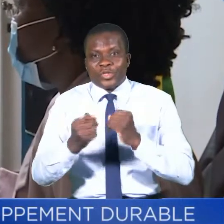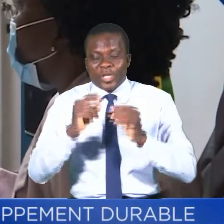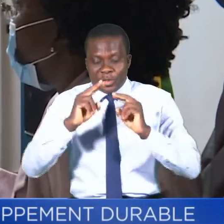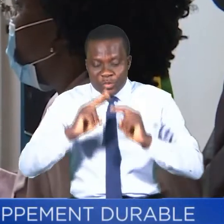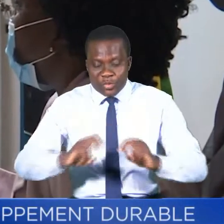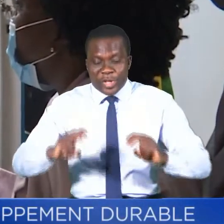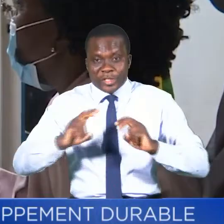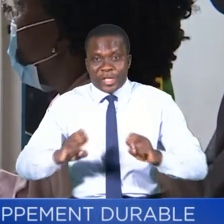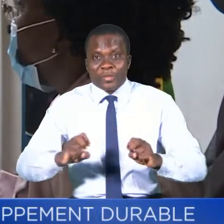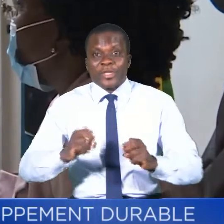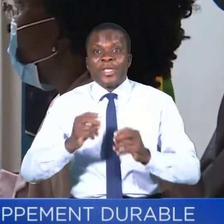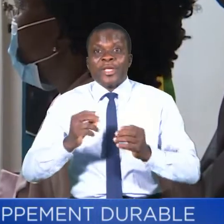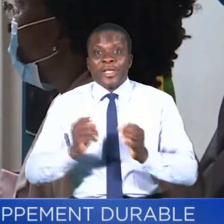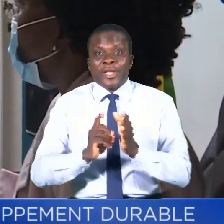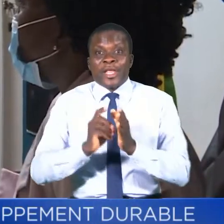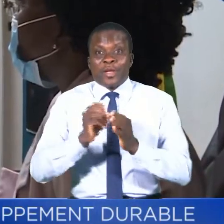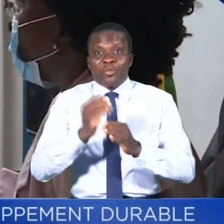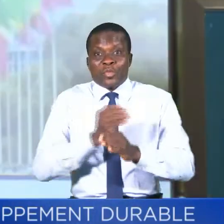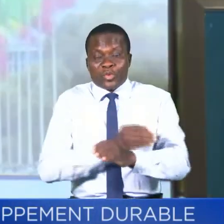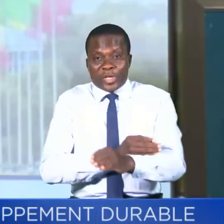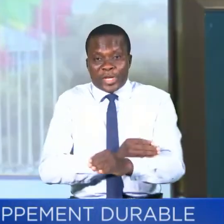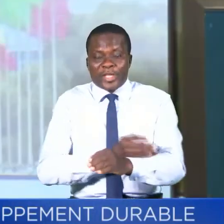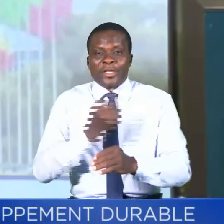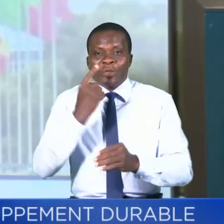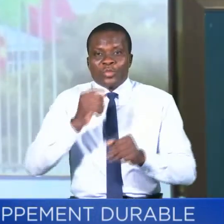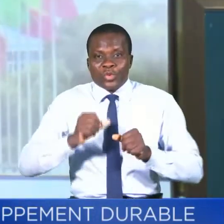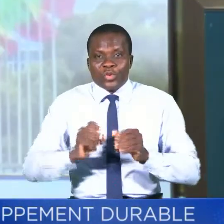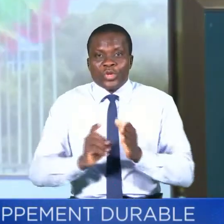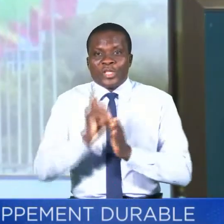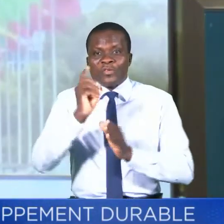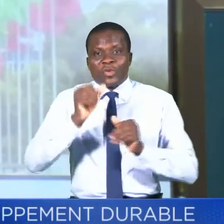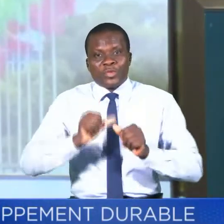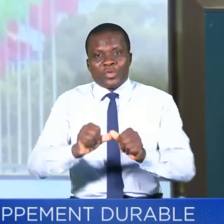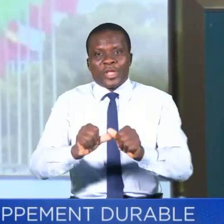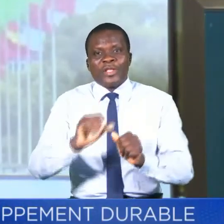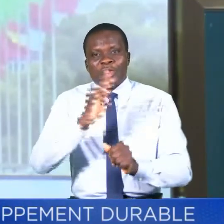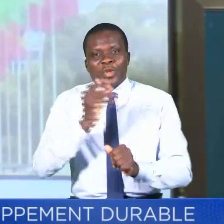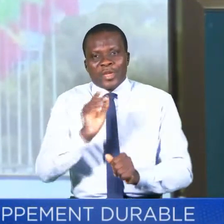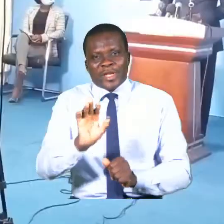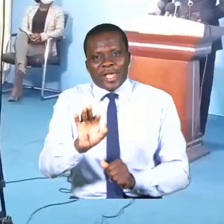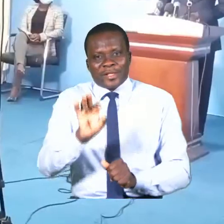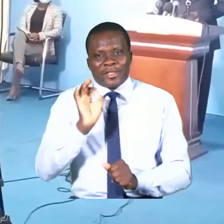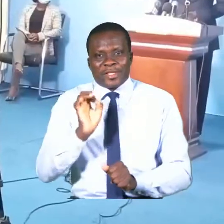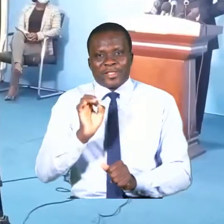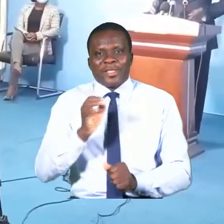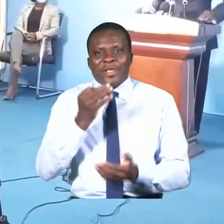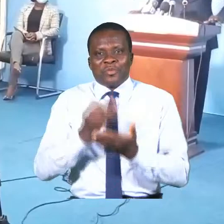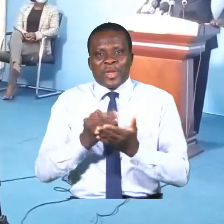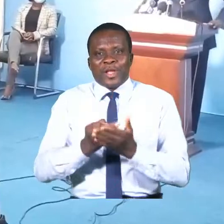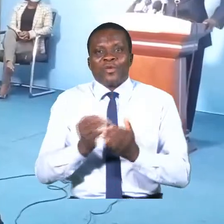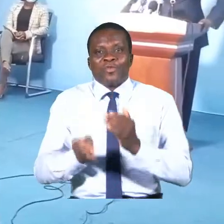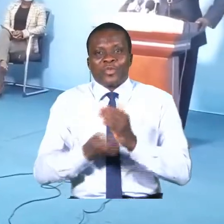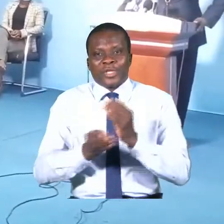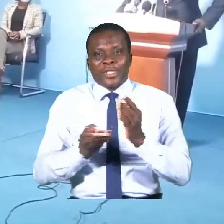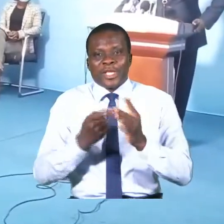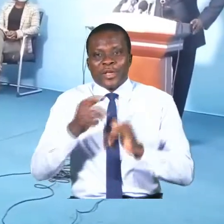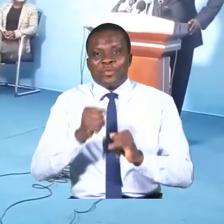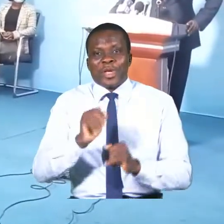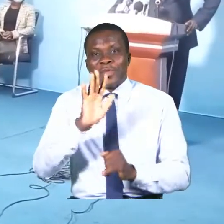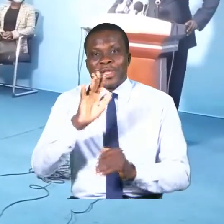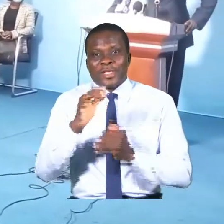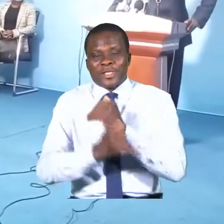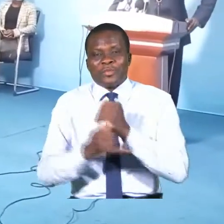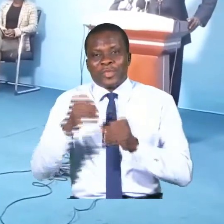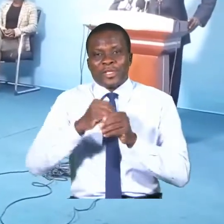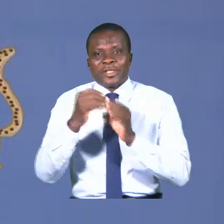'agenda 2030 pour le développement durable. Le Bénin a été désigné par le Fonds monétaire international parmi les cinq pays les plus fidèles dans le monde